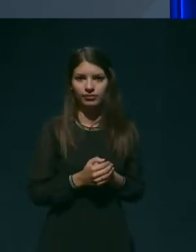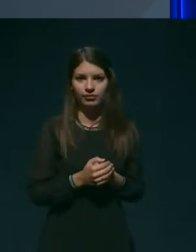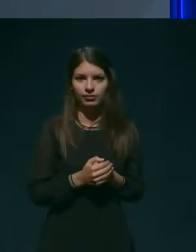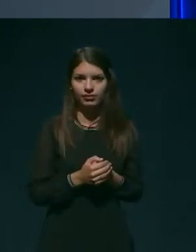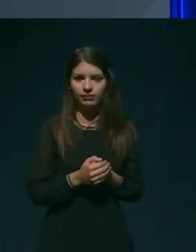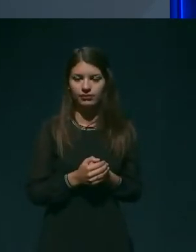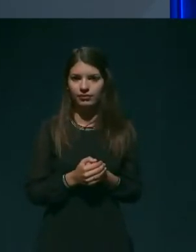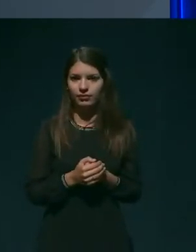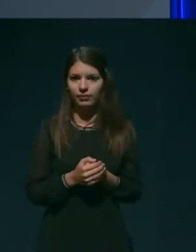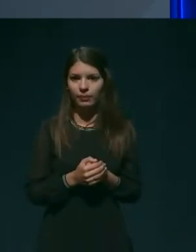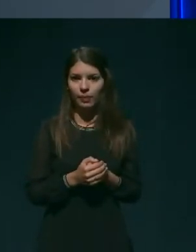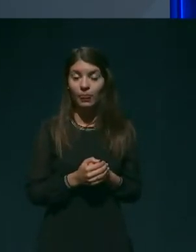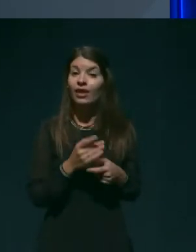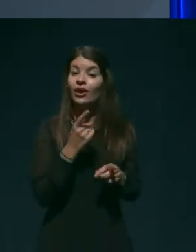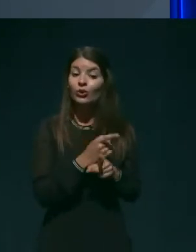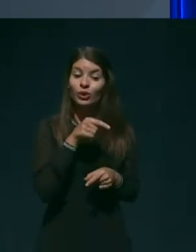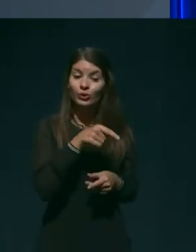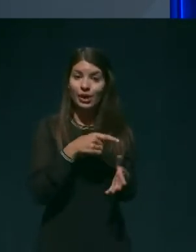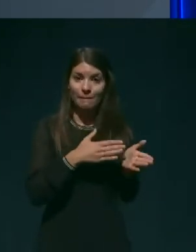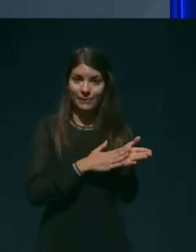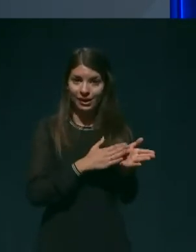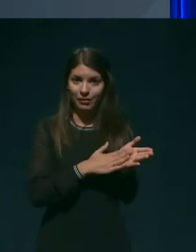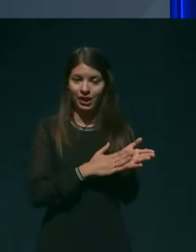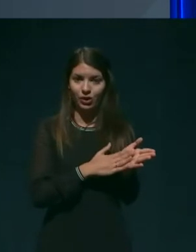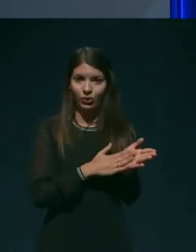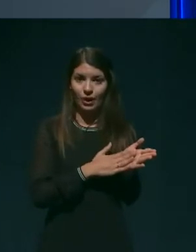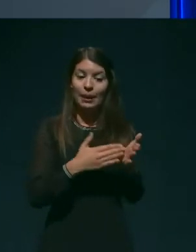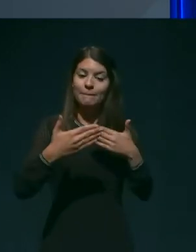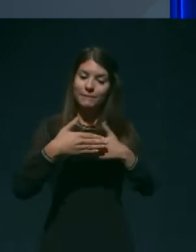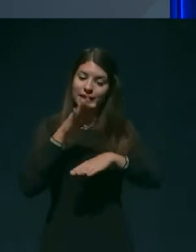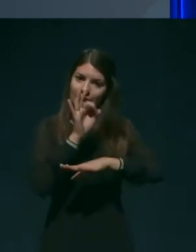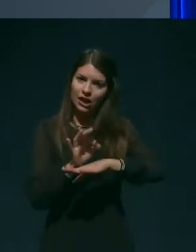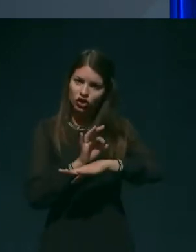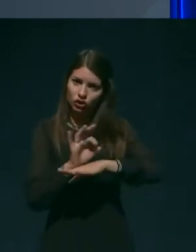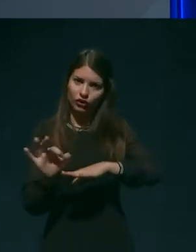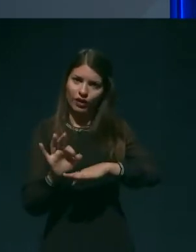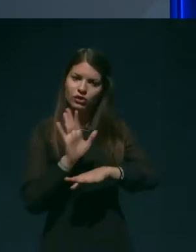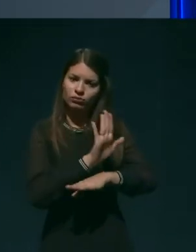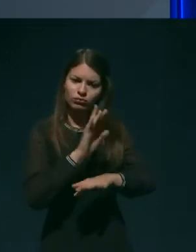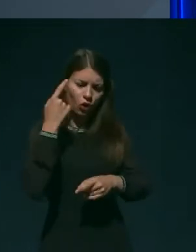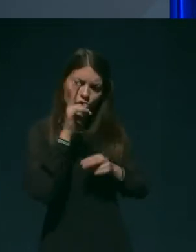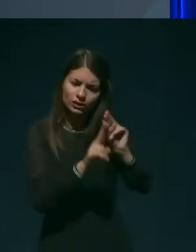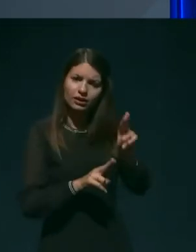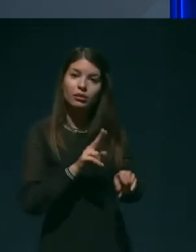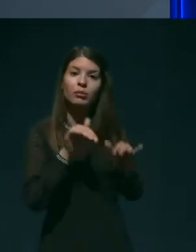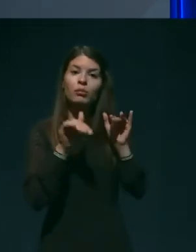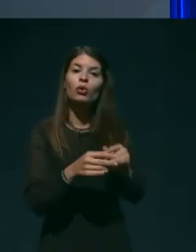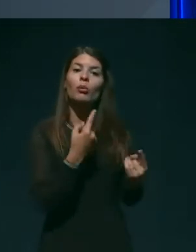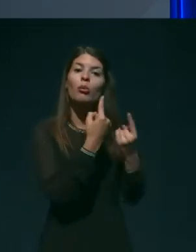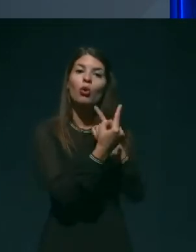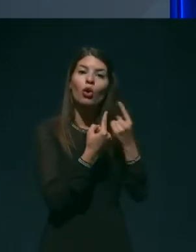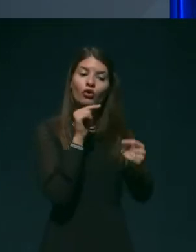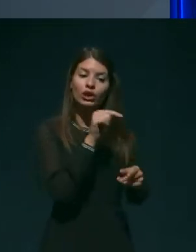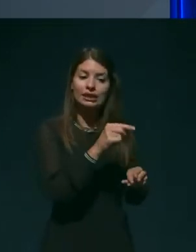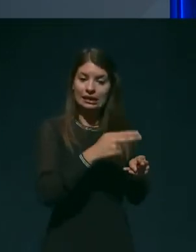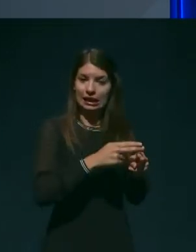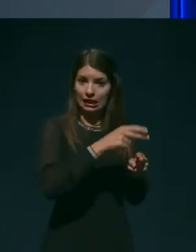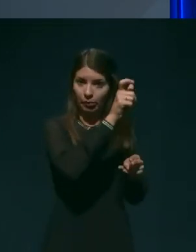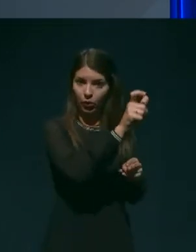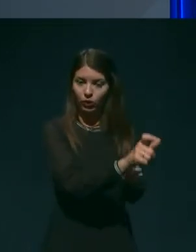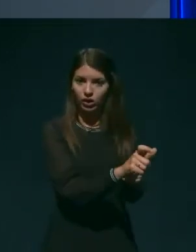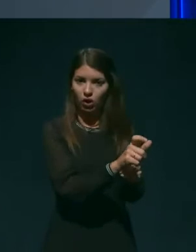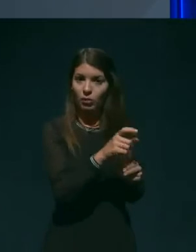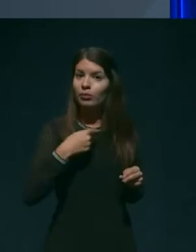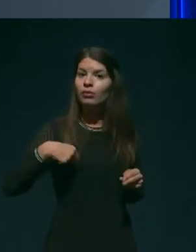In tudi v tem primeru je pri načrtovanju o skrbe potreben pogovor z bovnikom. Mi se moramo